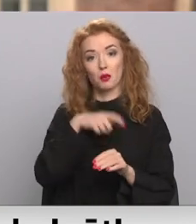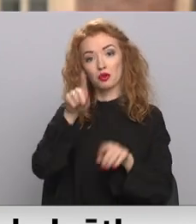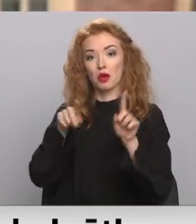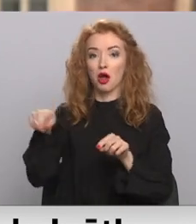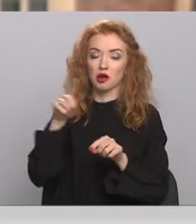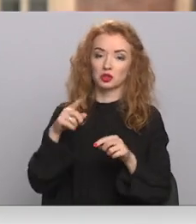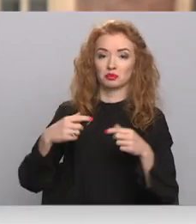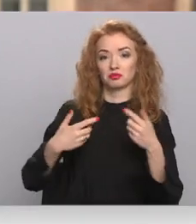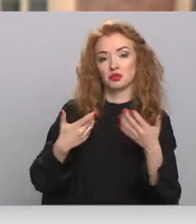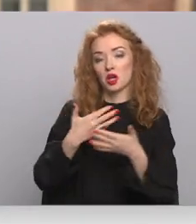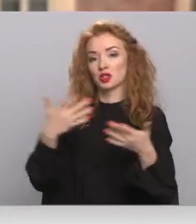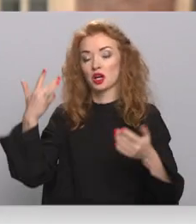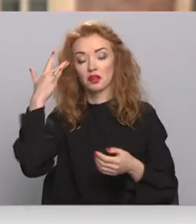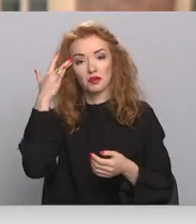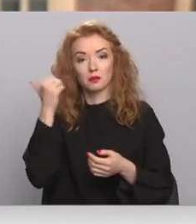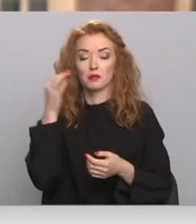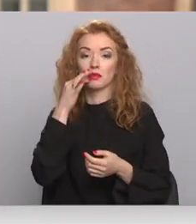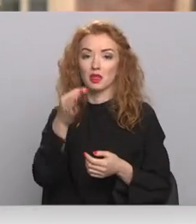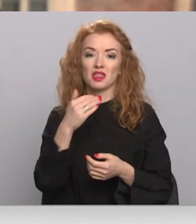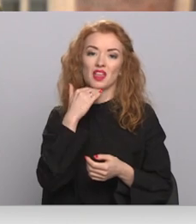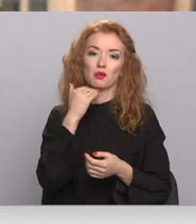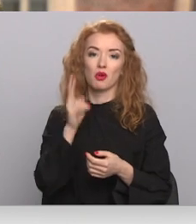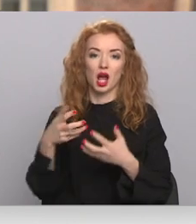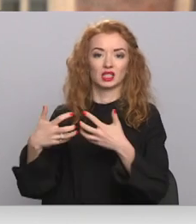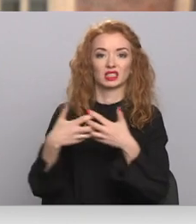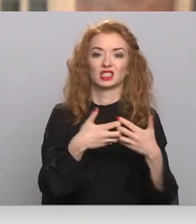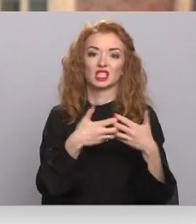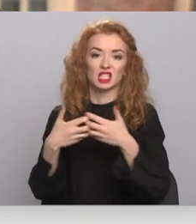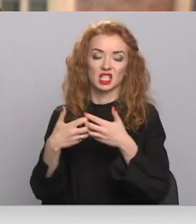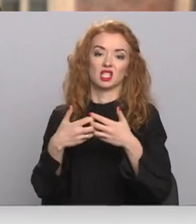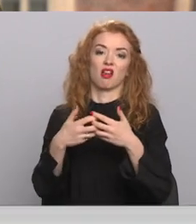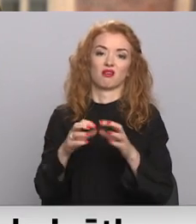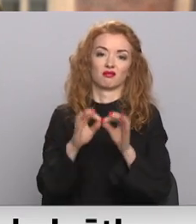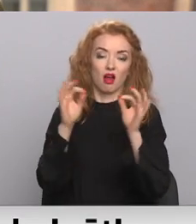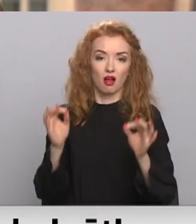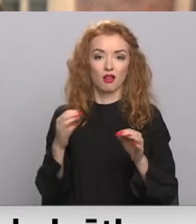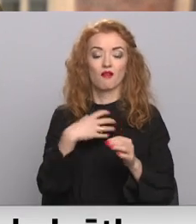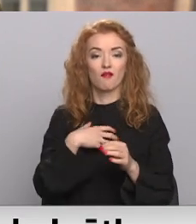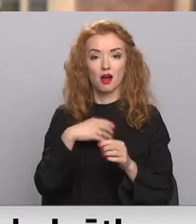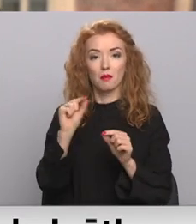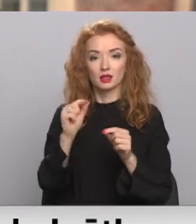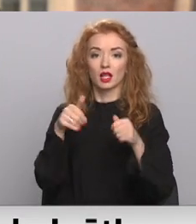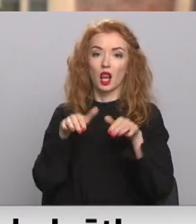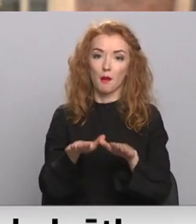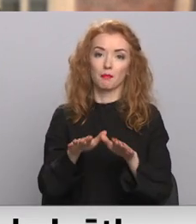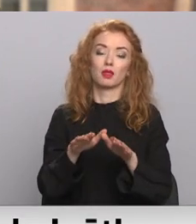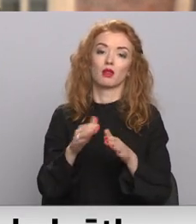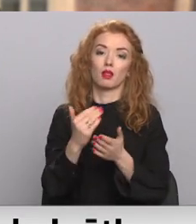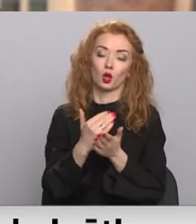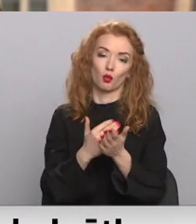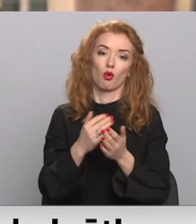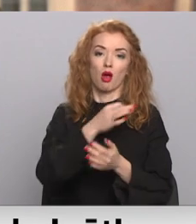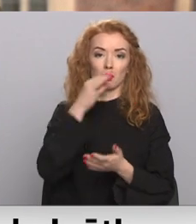Negribētos, lai vienā cīņa sāktos ar vienu judisko cīņu. Mēs šo jau vajag pieņemti bišķiņ vairāk atbildības nekā parasti